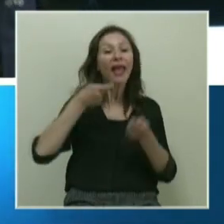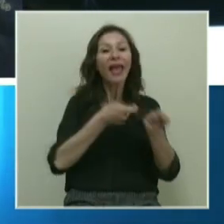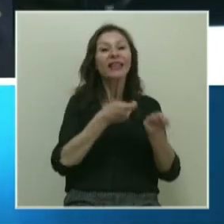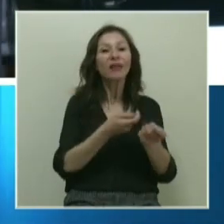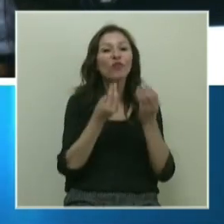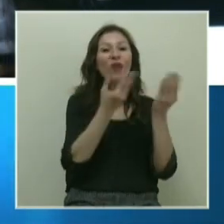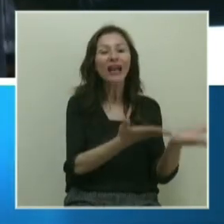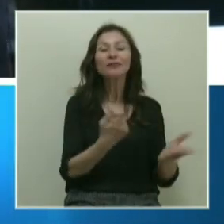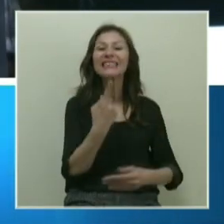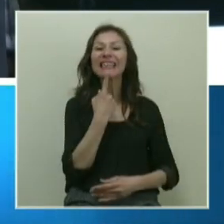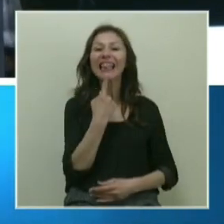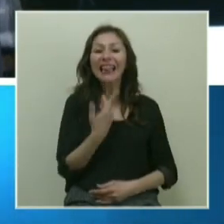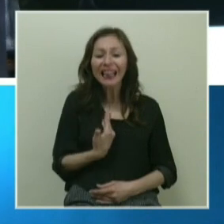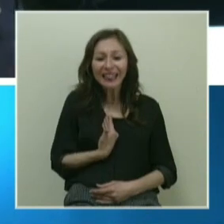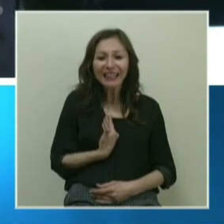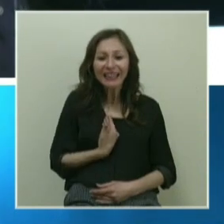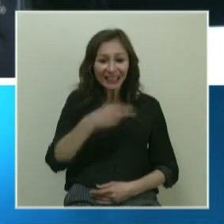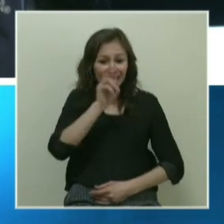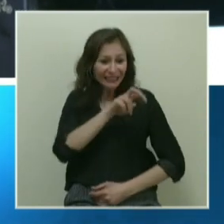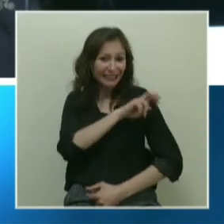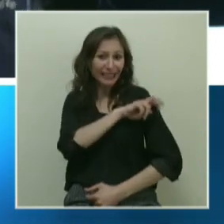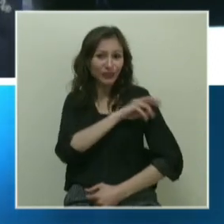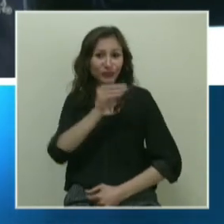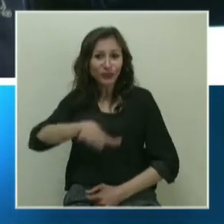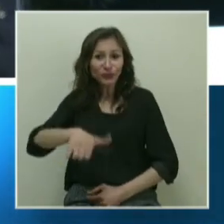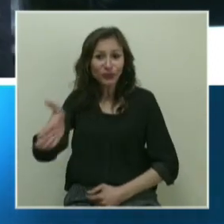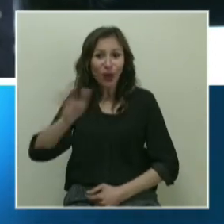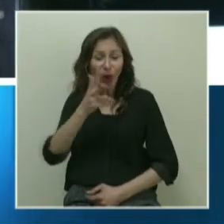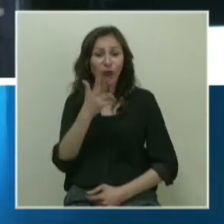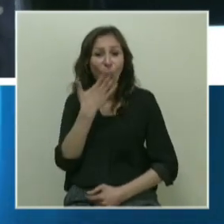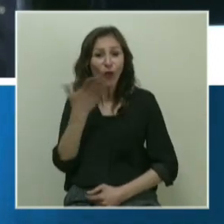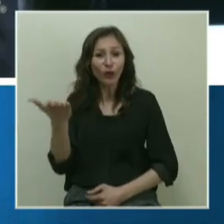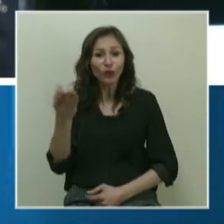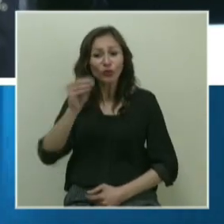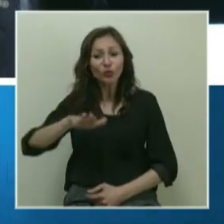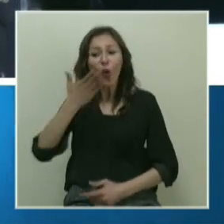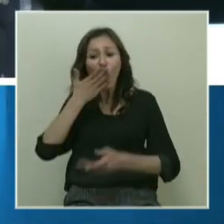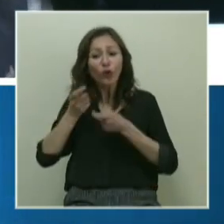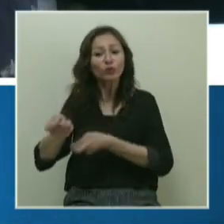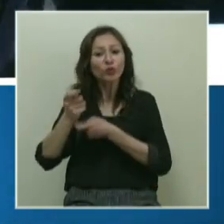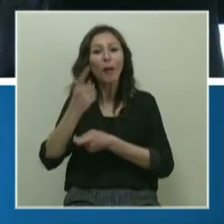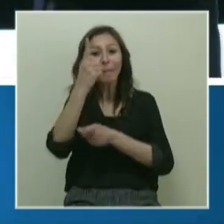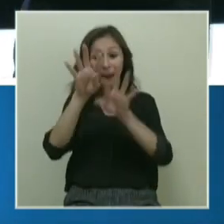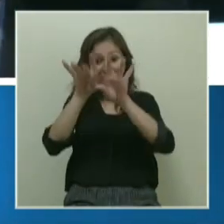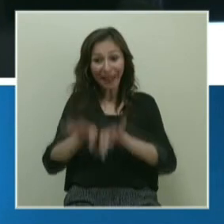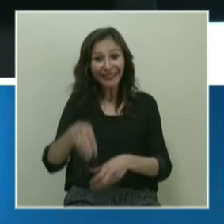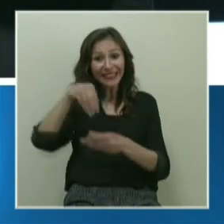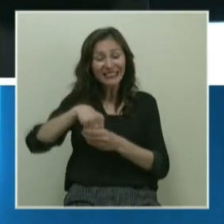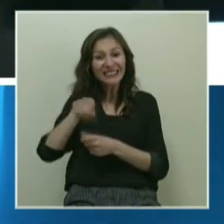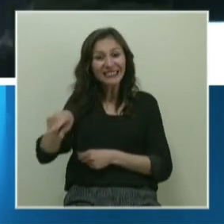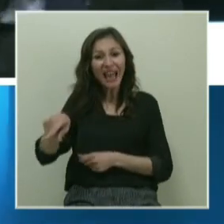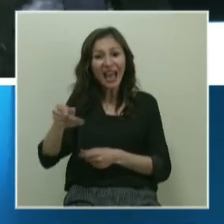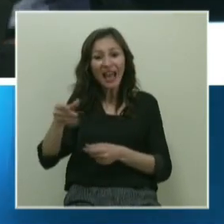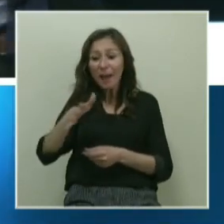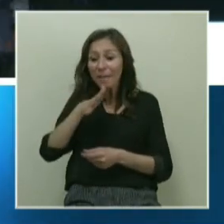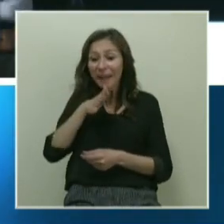verdiğiniz dilde. 8. sınıf çocuğu. 8. sınıfa kadar okutmuşsunuz. Bir metnin içindeki gömülü